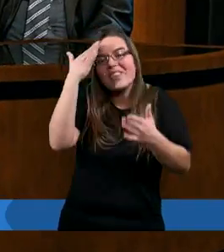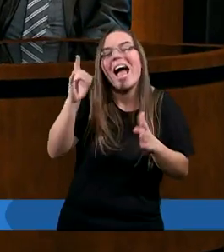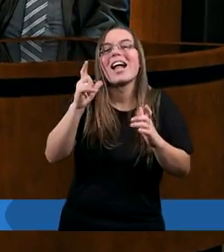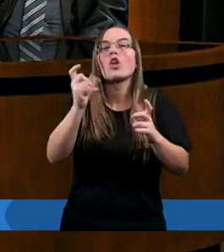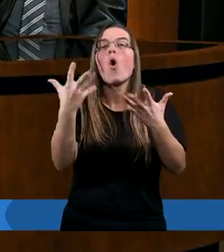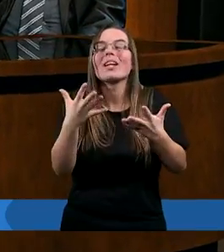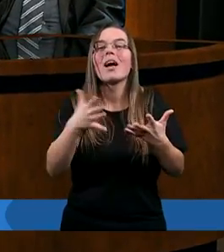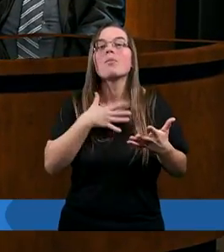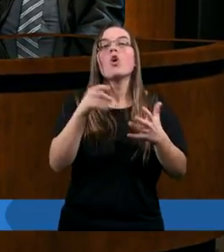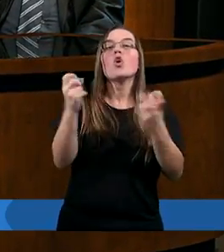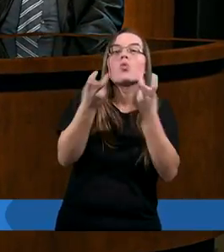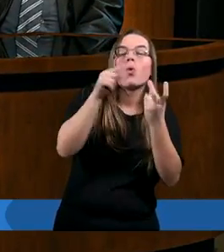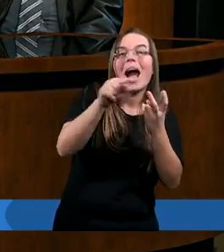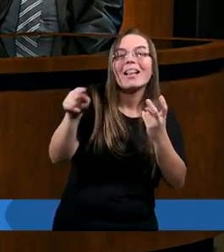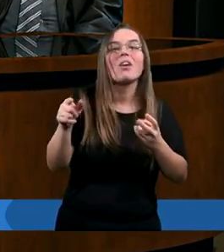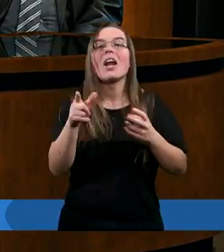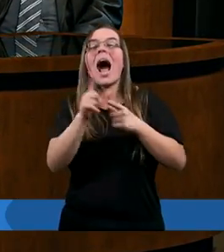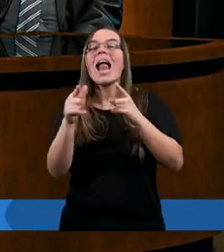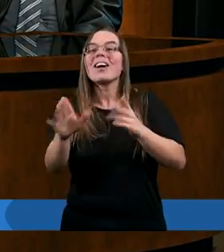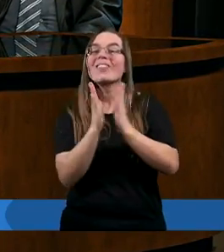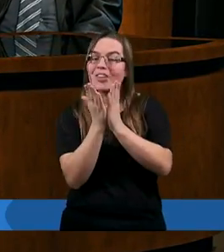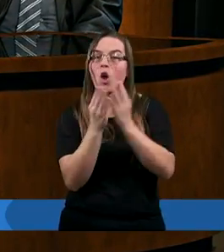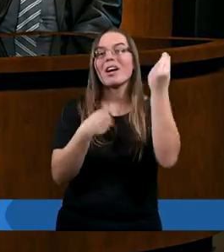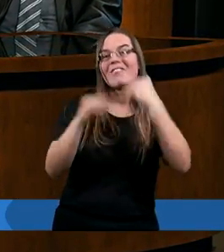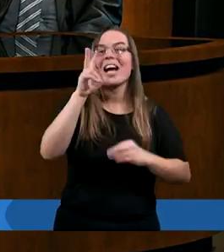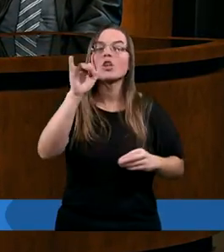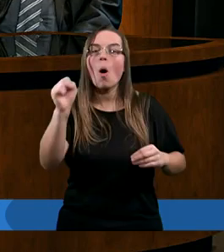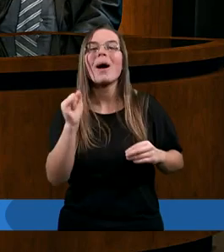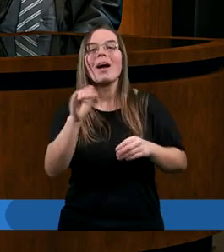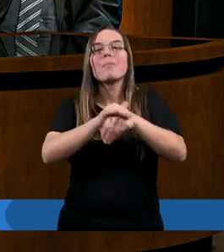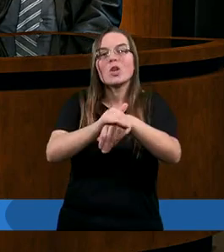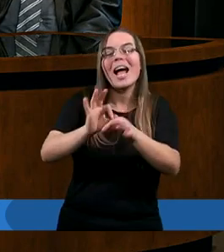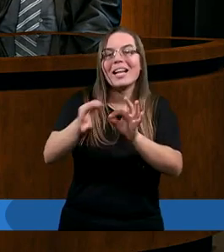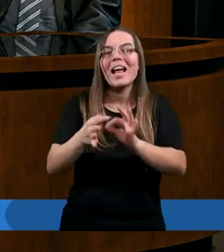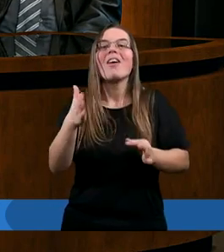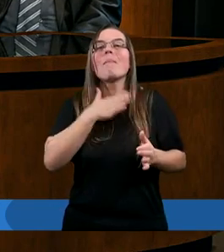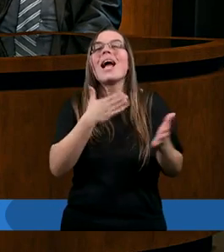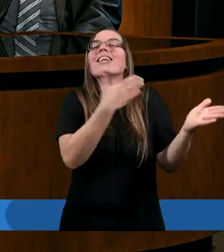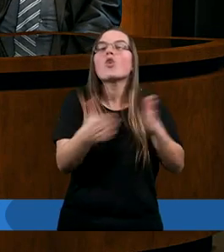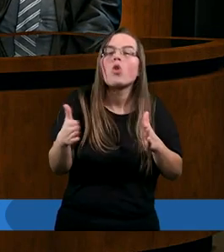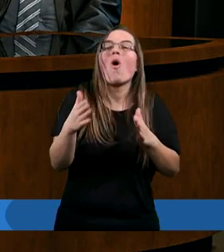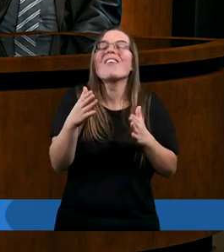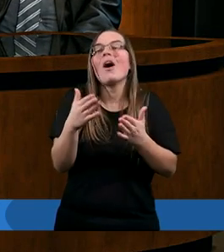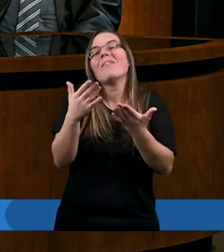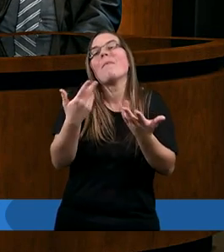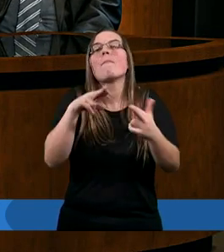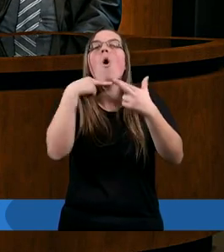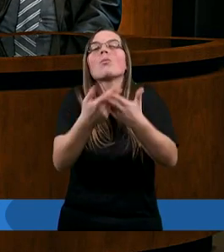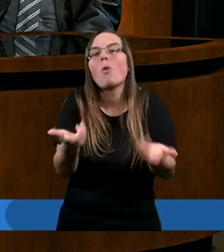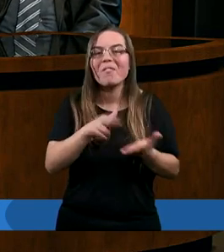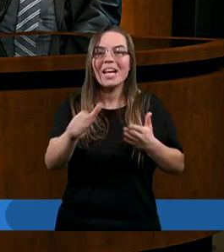niemalże większość księgi Hioba, mowy przyjaciół, oni mieli gotową tezę. Hiobie,